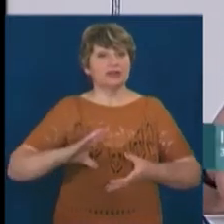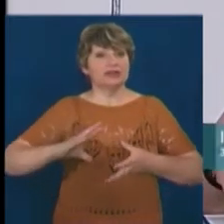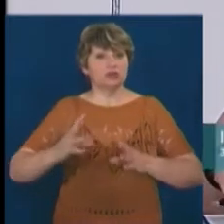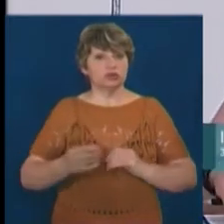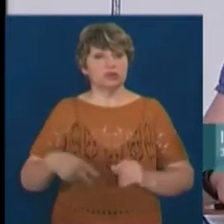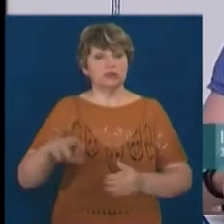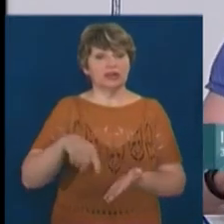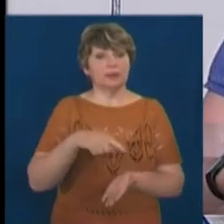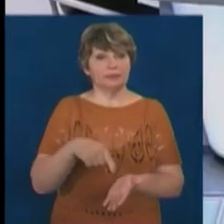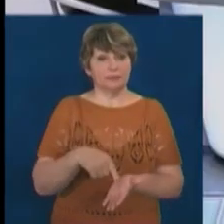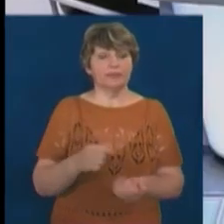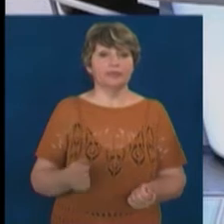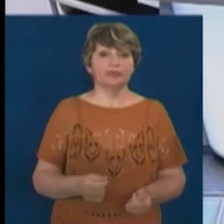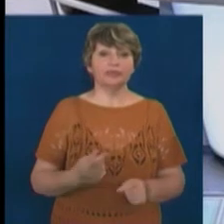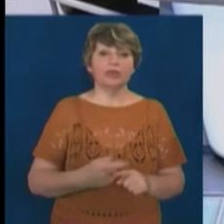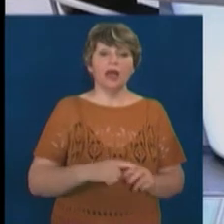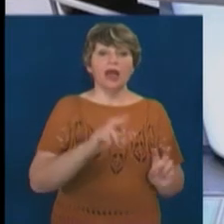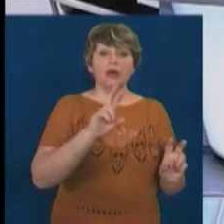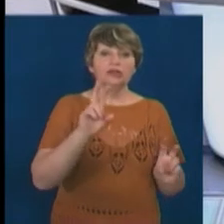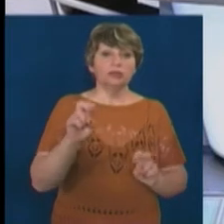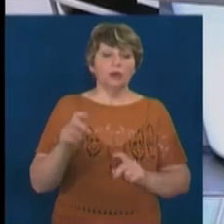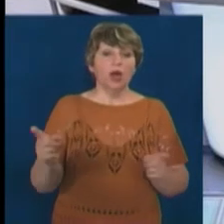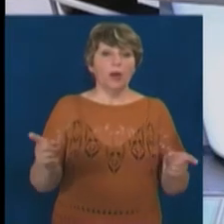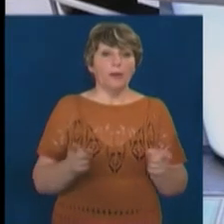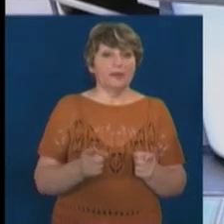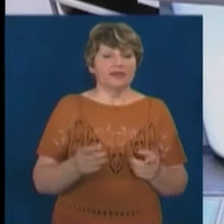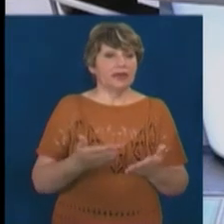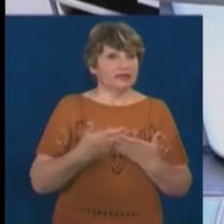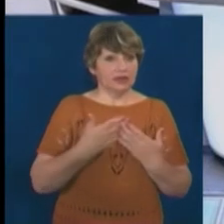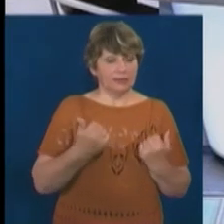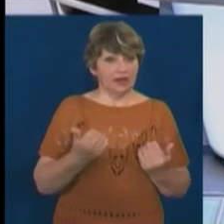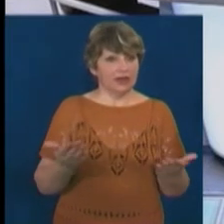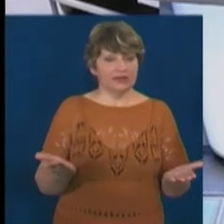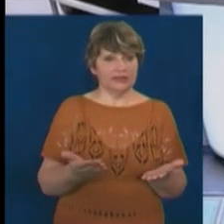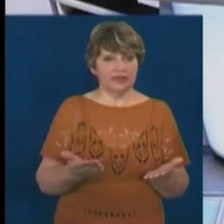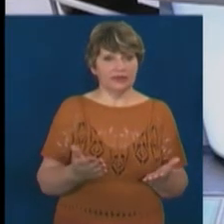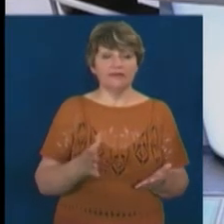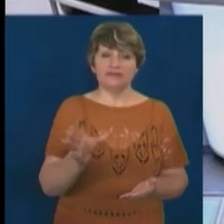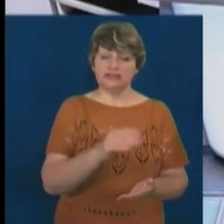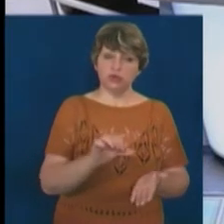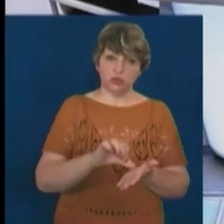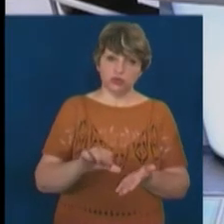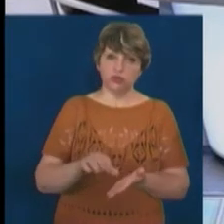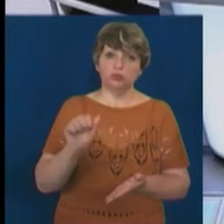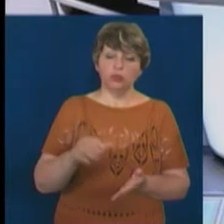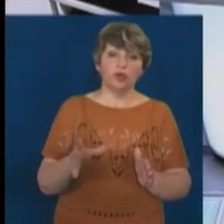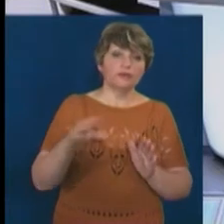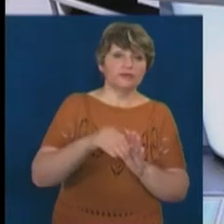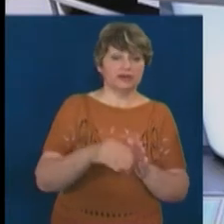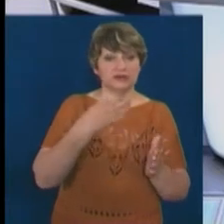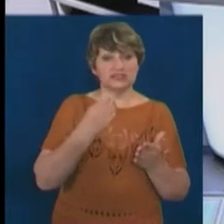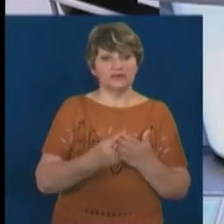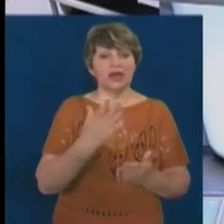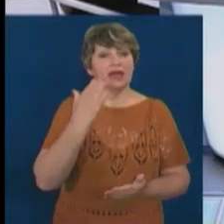міста. І, власне, тематичного обмеження майже немає ніякого. Всі наші учасники можуть втілювати свої ідеї,